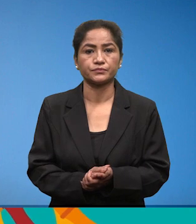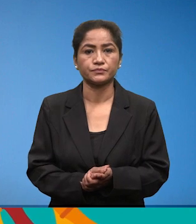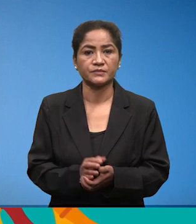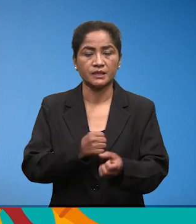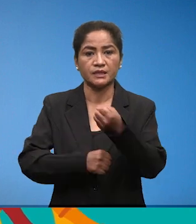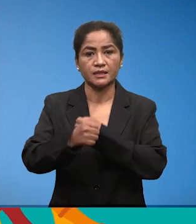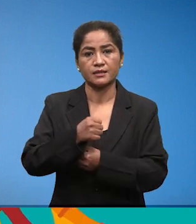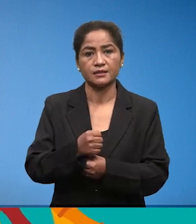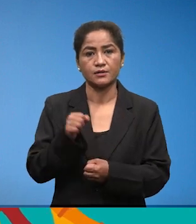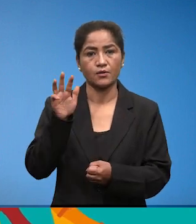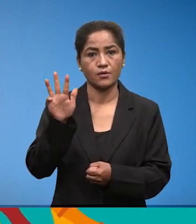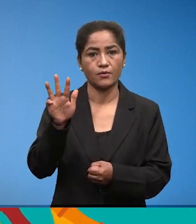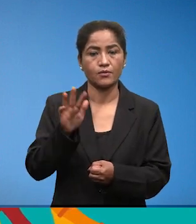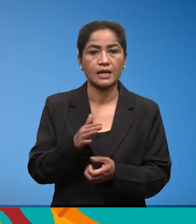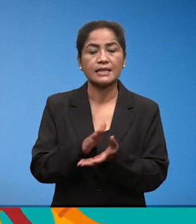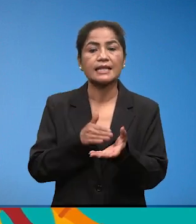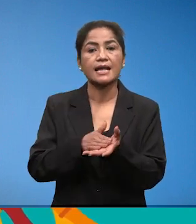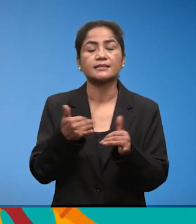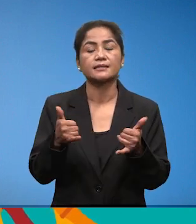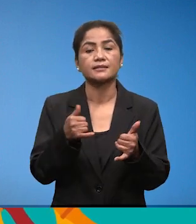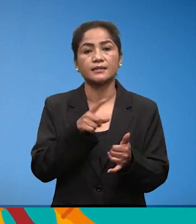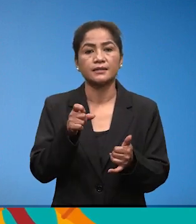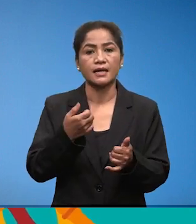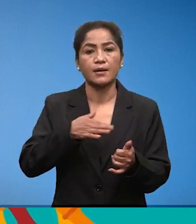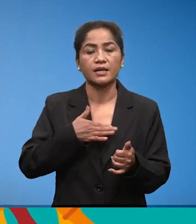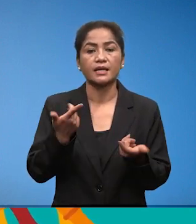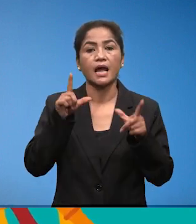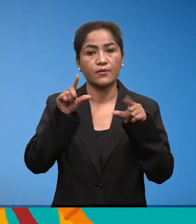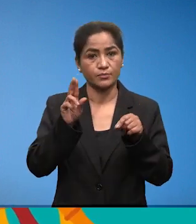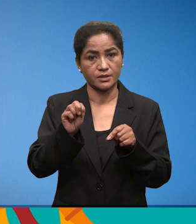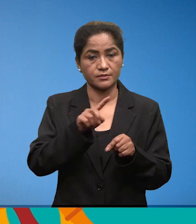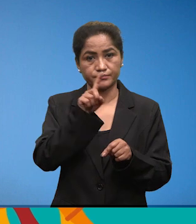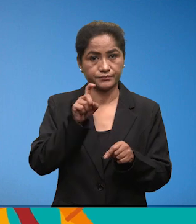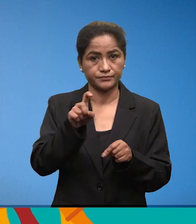क्रिया को लाप नौ तास खेल का लागी हमी लाए क्ये चाहिए